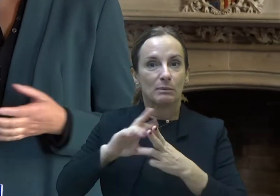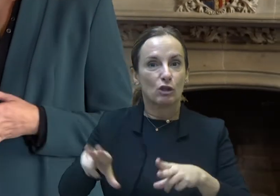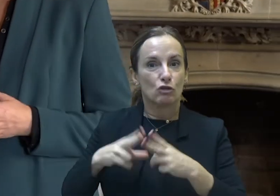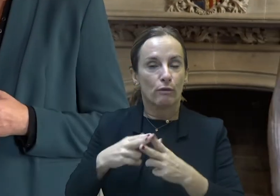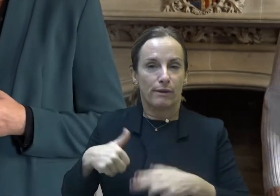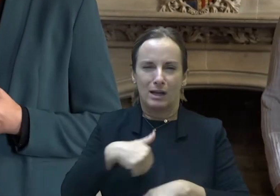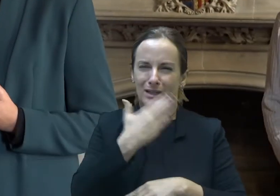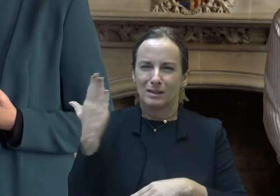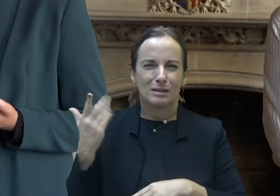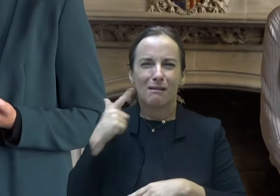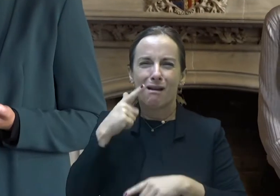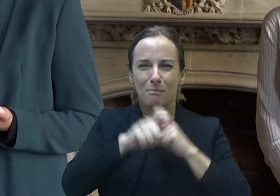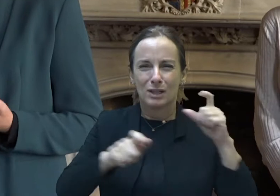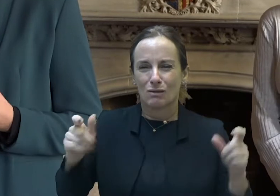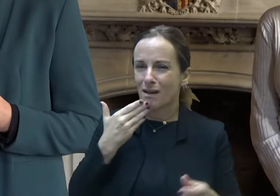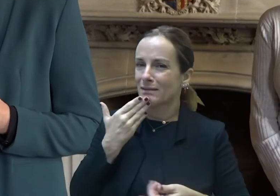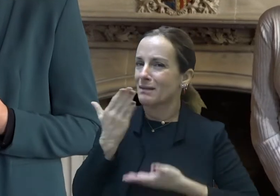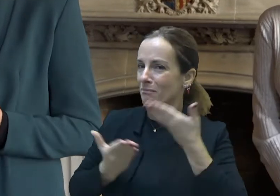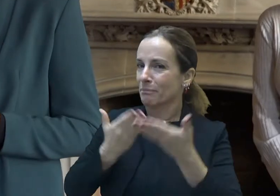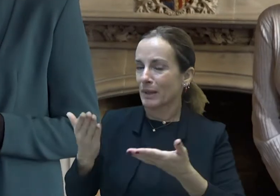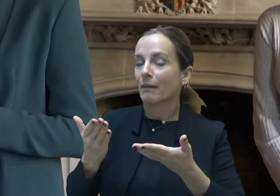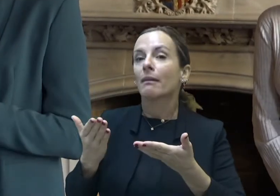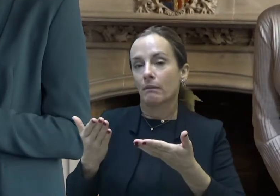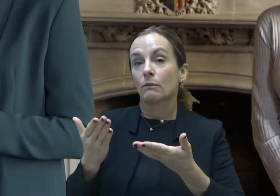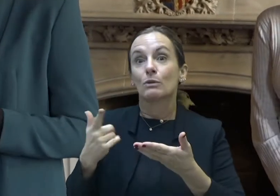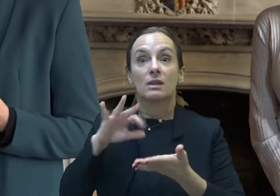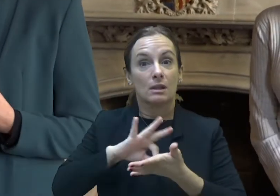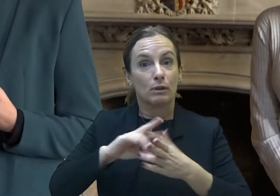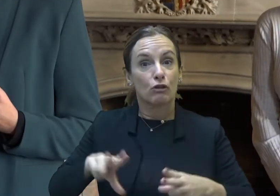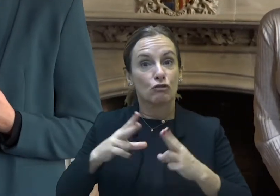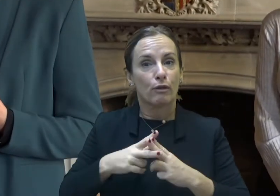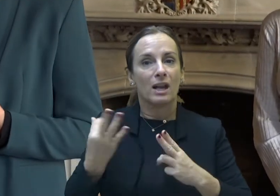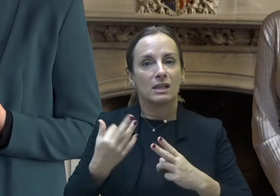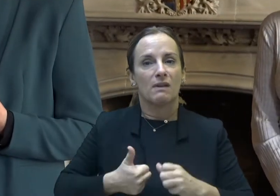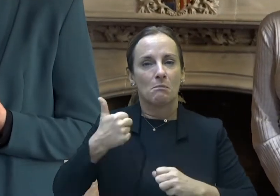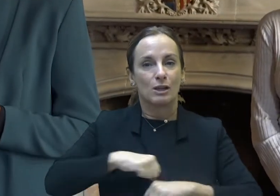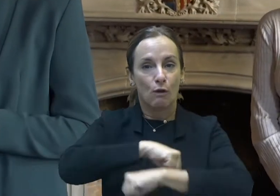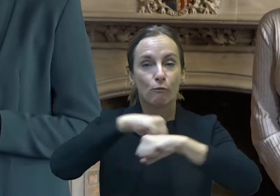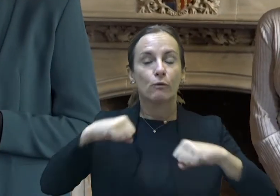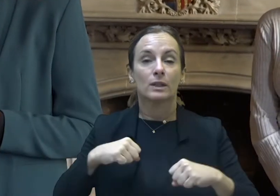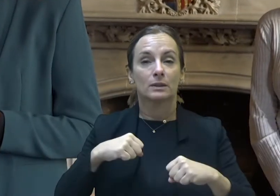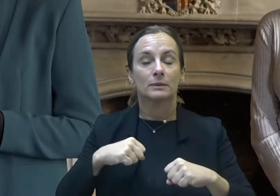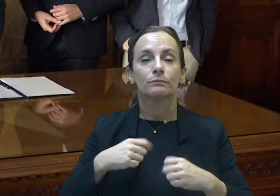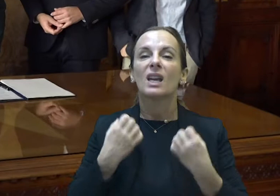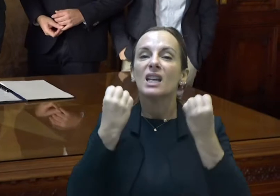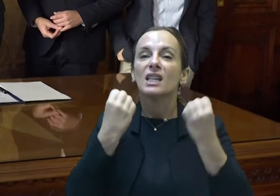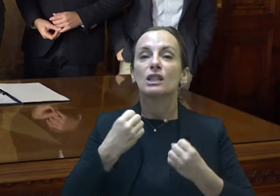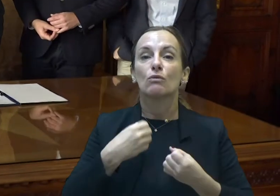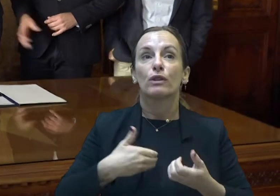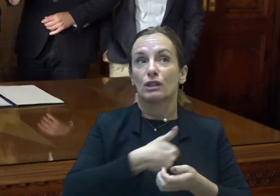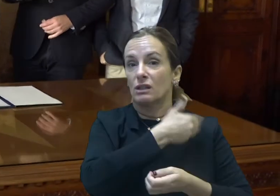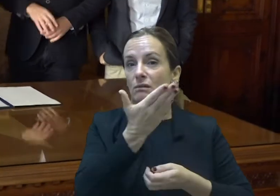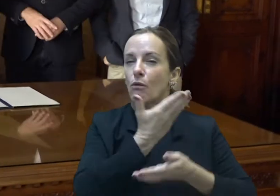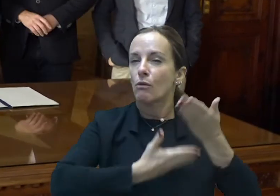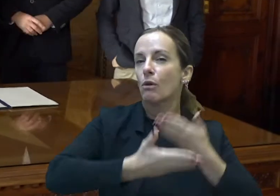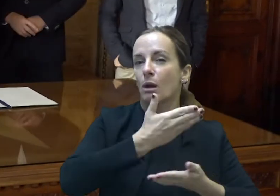un increment de demanda de tot tipus de necessitats i que, per tant, s'han d'enfortir aquests serveis socials. Les institucions totes